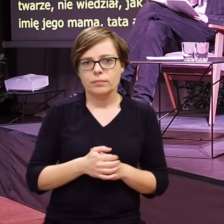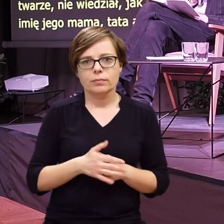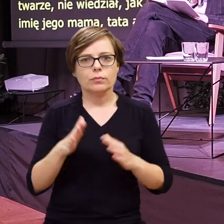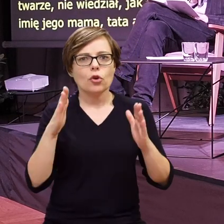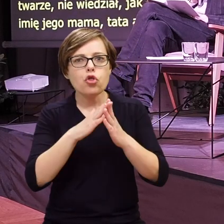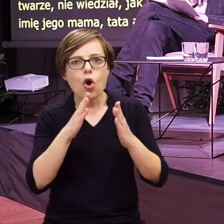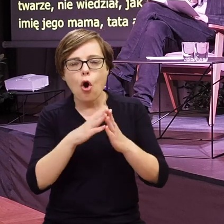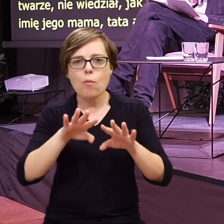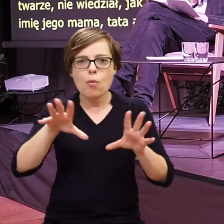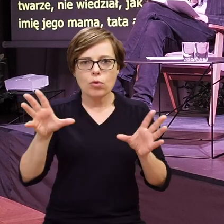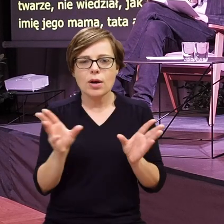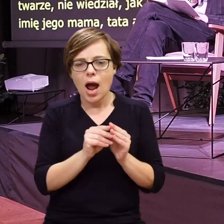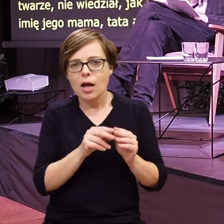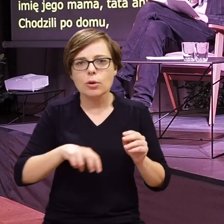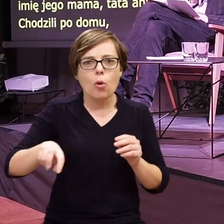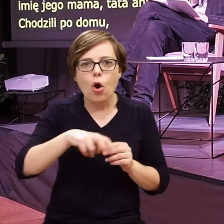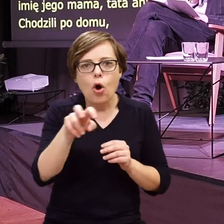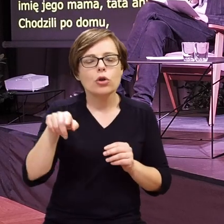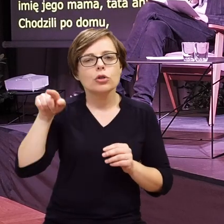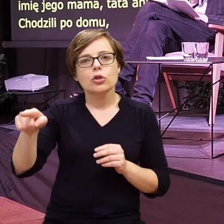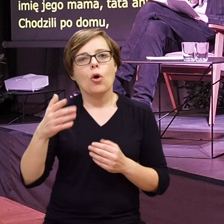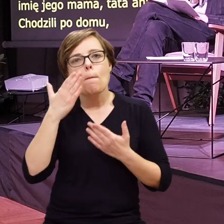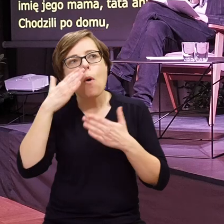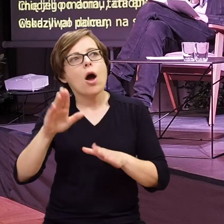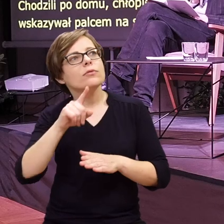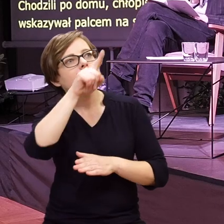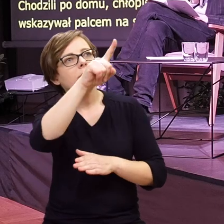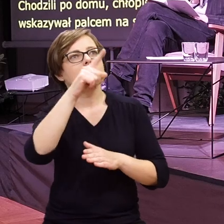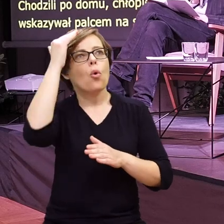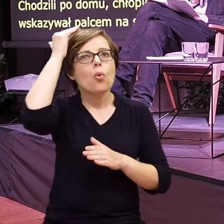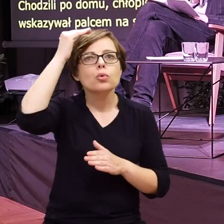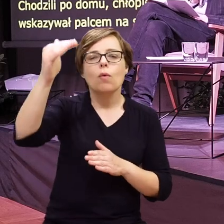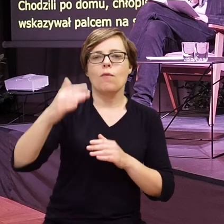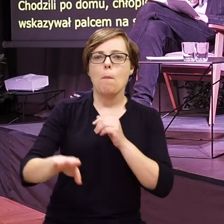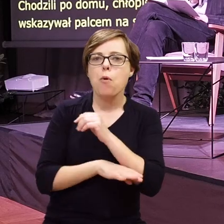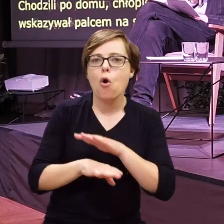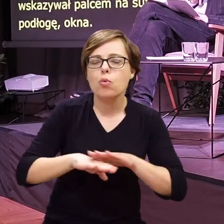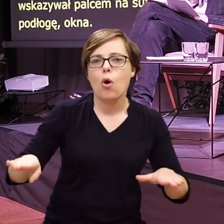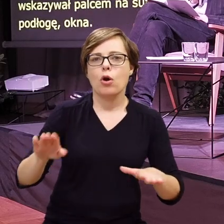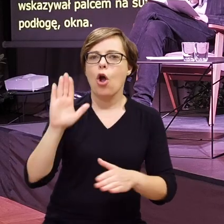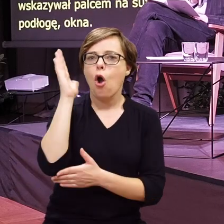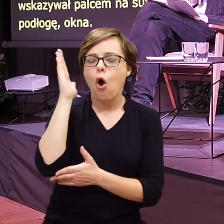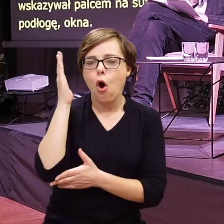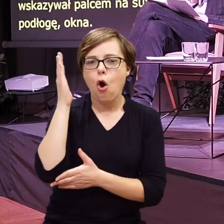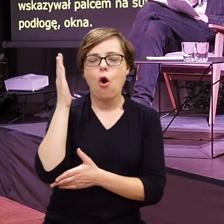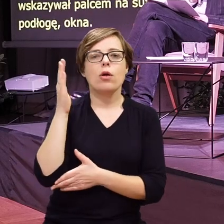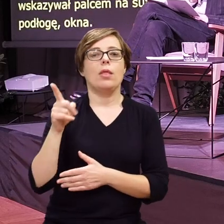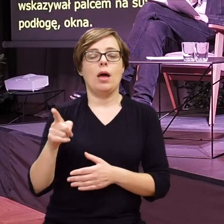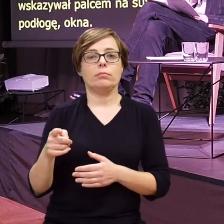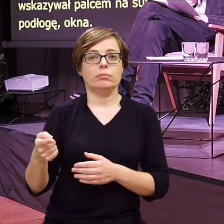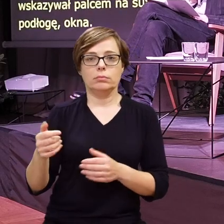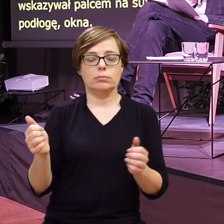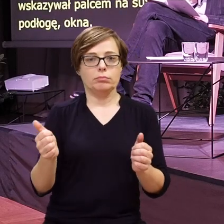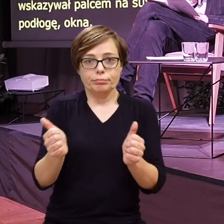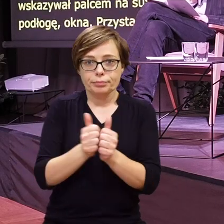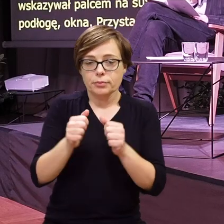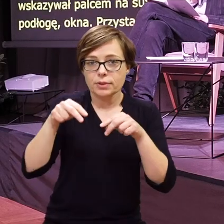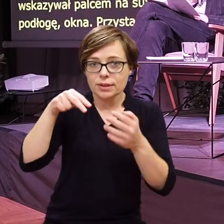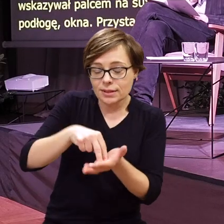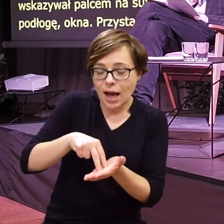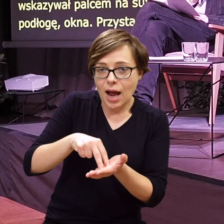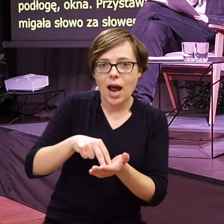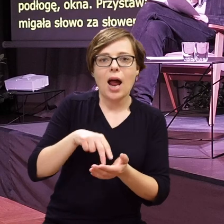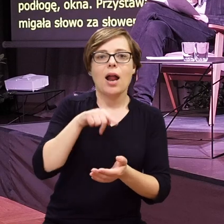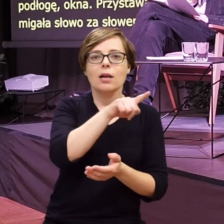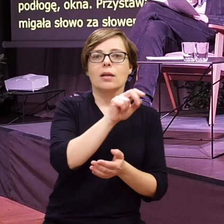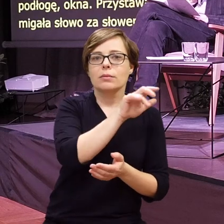Chodzili po domu. Chłopiec wskazywał palcem na sufit, podłogę, okna. Przystawali. Maria migała słowo za słowem.